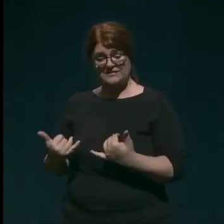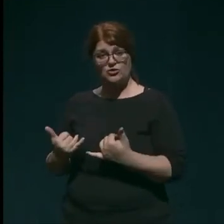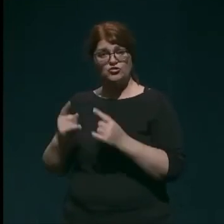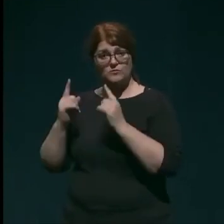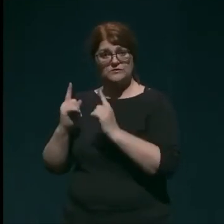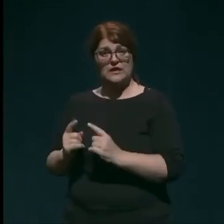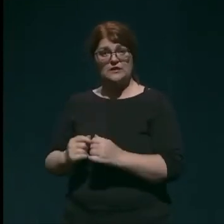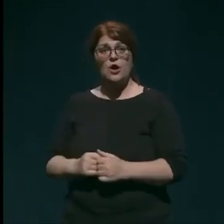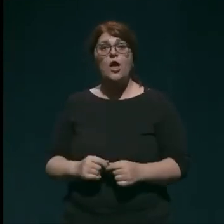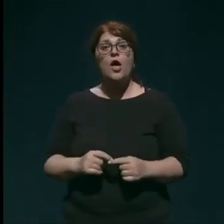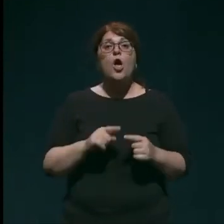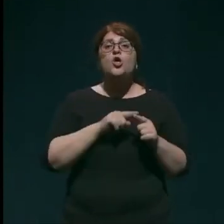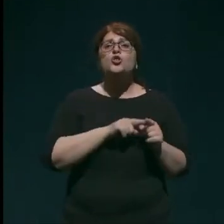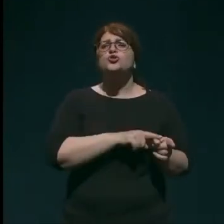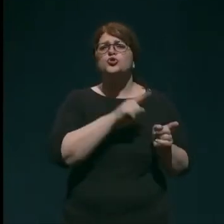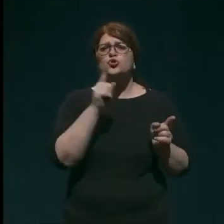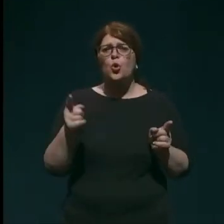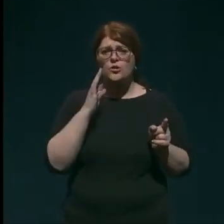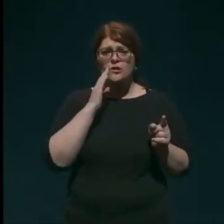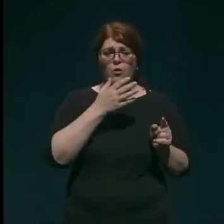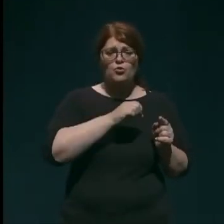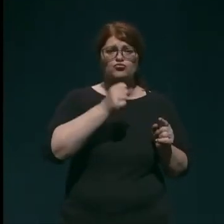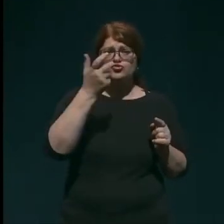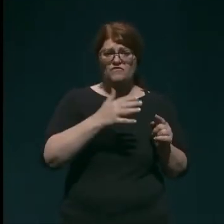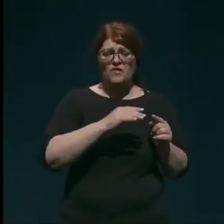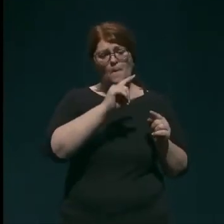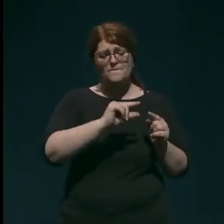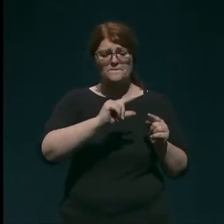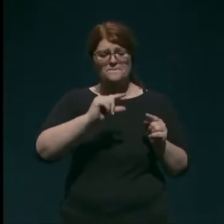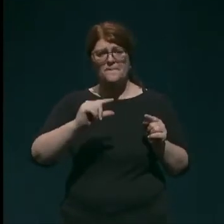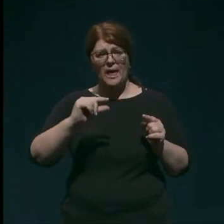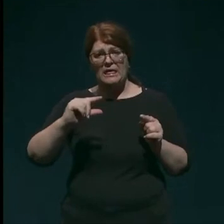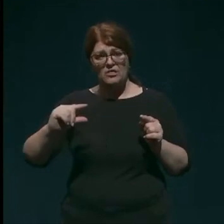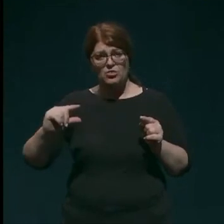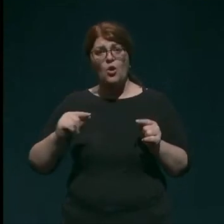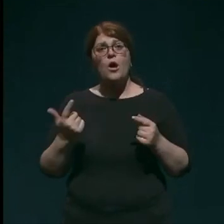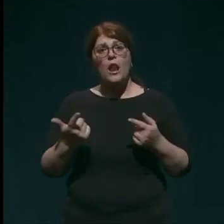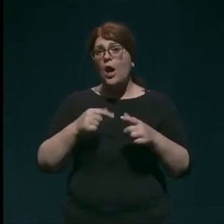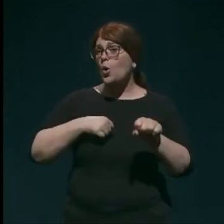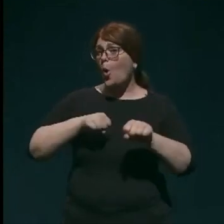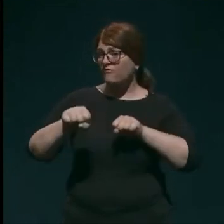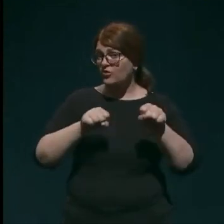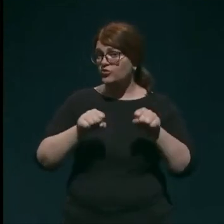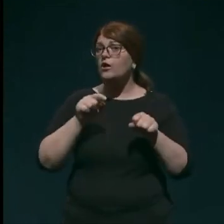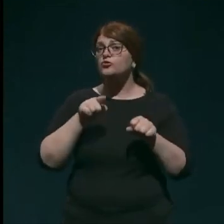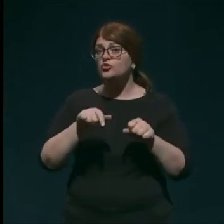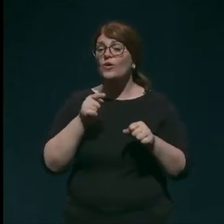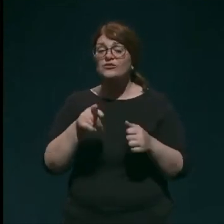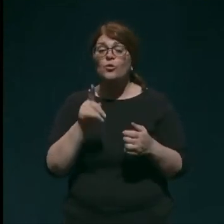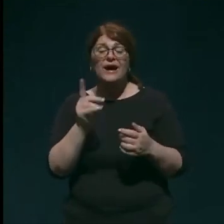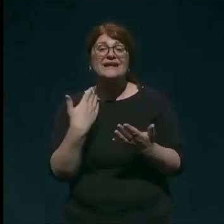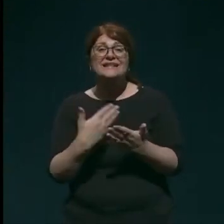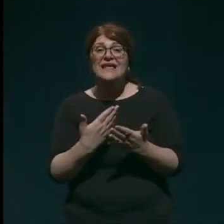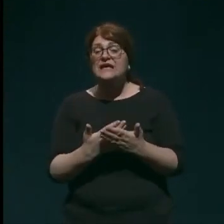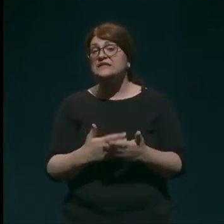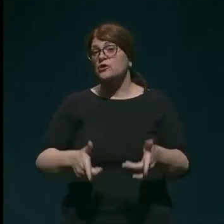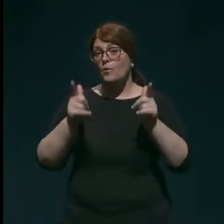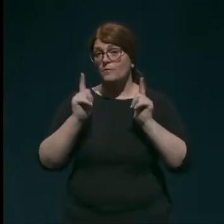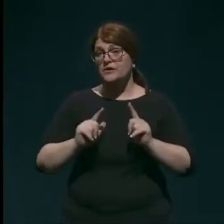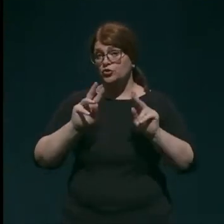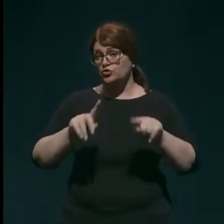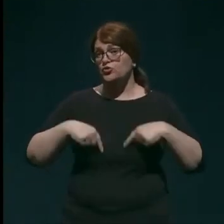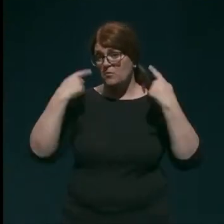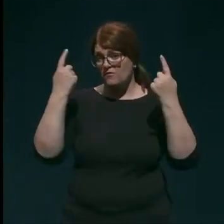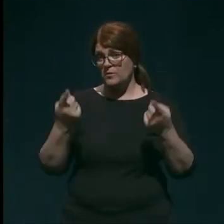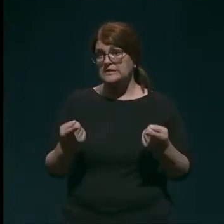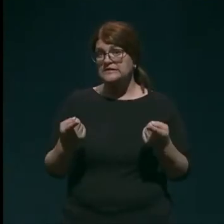dokler je kivulja taka, dokler so število majhne in ga lahko obvladujemo, to je to, kar dejansko pričakujemo v naslednjih